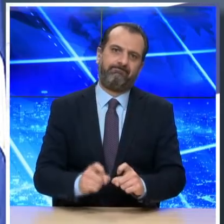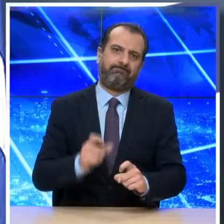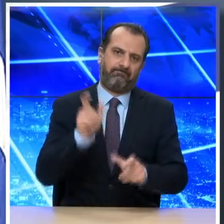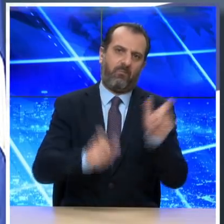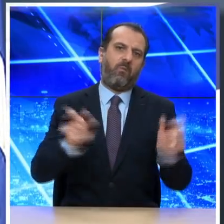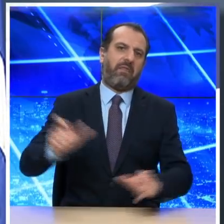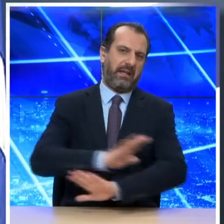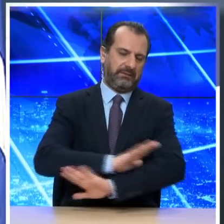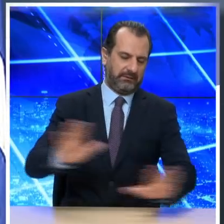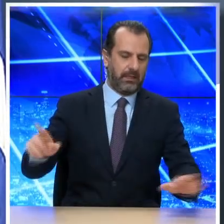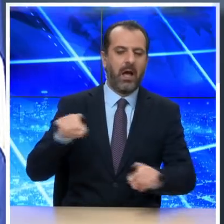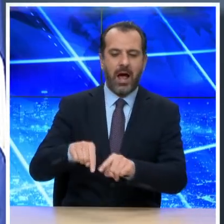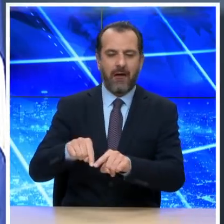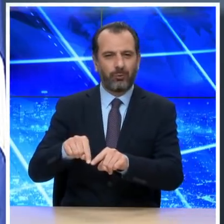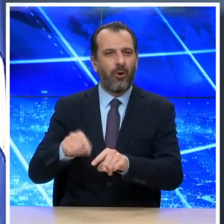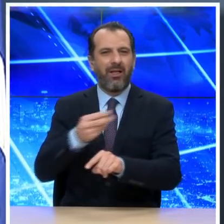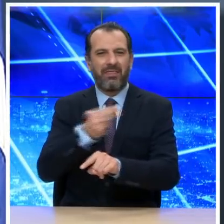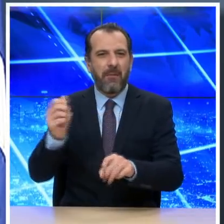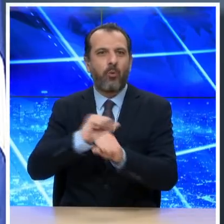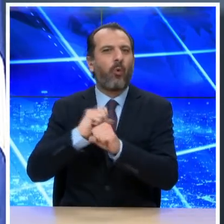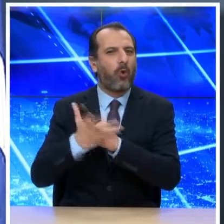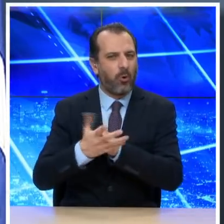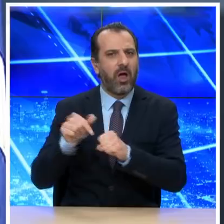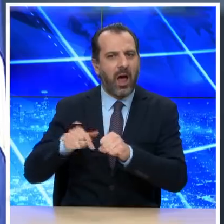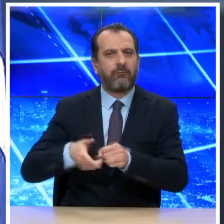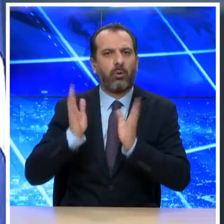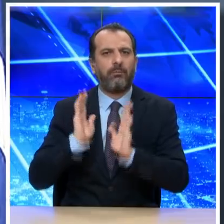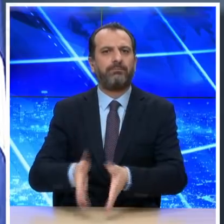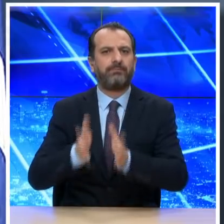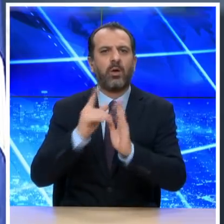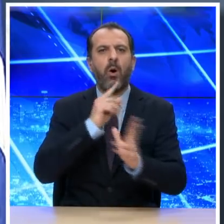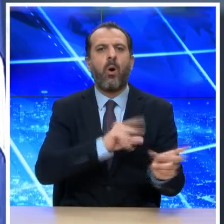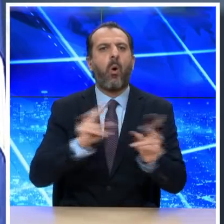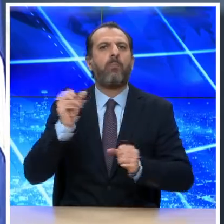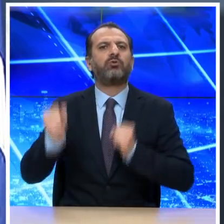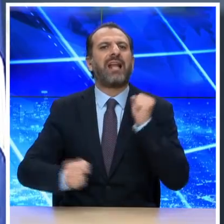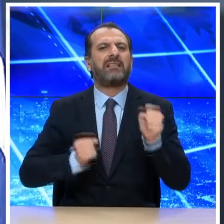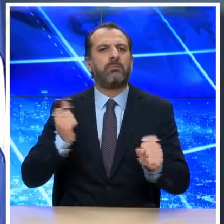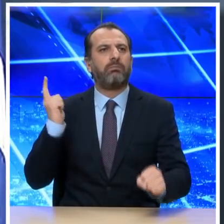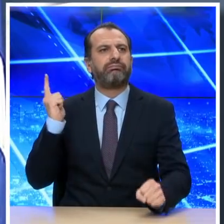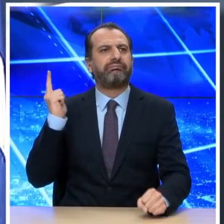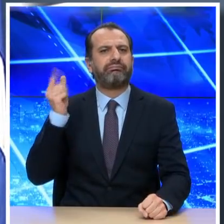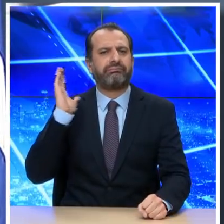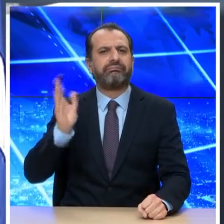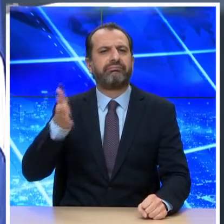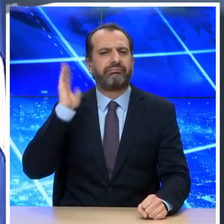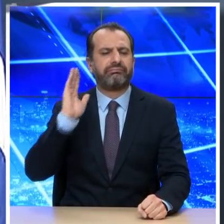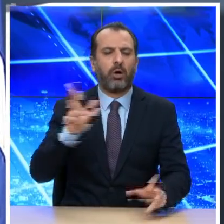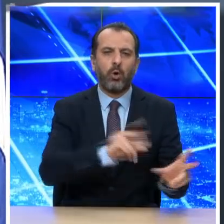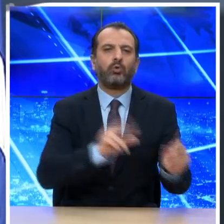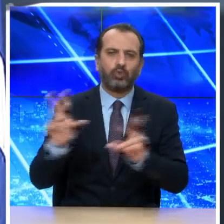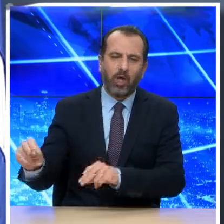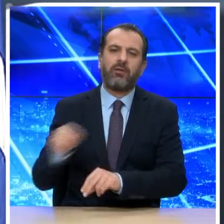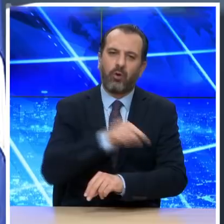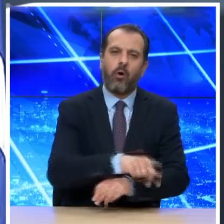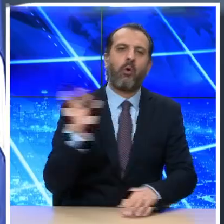αποτελεί ένα μαραθώνιο. Ναι, διανύουμε ένα μαραθώνιο και έχουμε ακόμα πολλά χιλιά με τα μπροστά μας και πιθανότατα και πολλές ανηφόρες